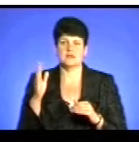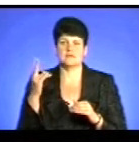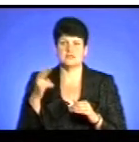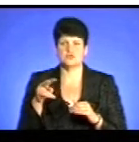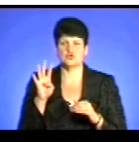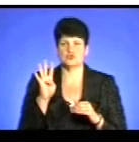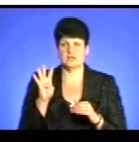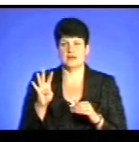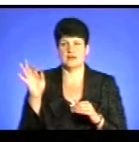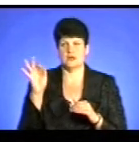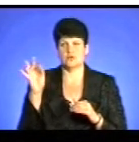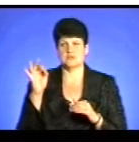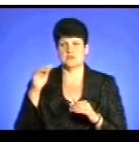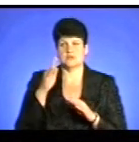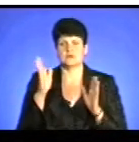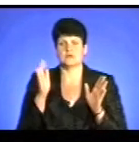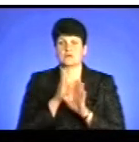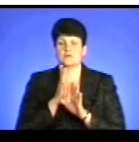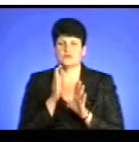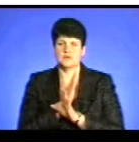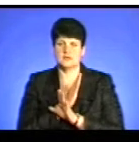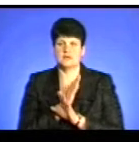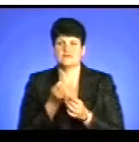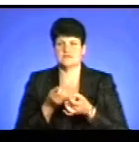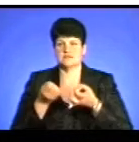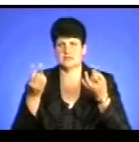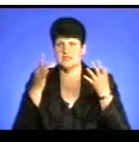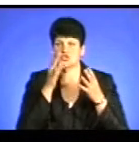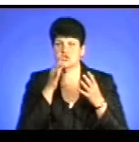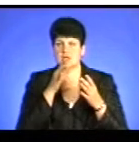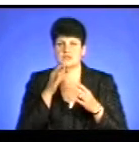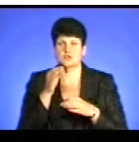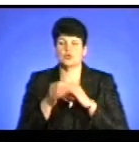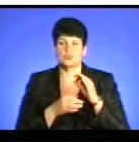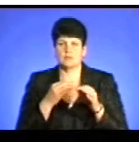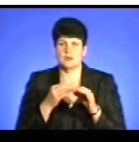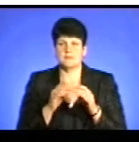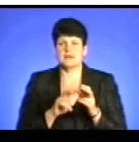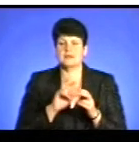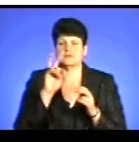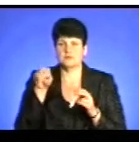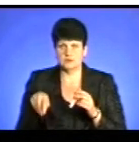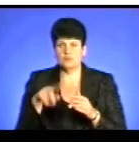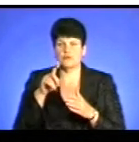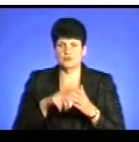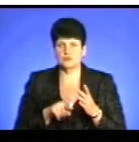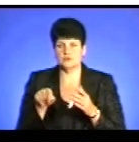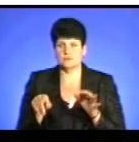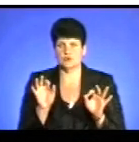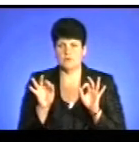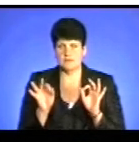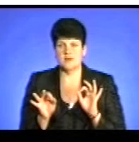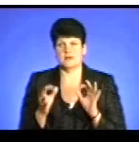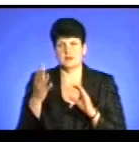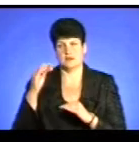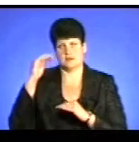градусів за Цельсієм та у світлу пору доби. Перед тим, як стрибати у воду, переконайтеся у безпеці дна та достатній глибині